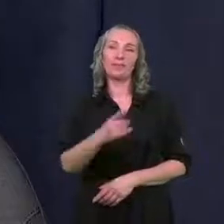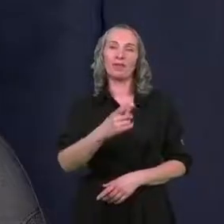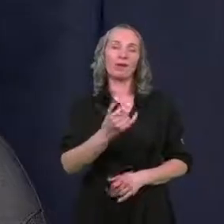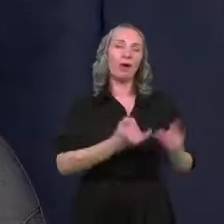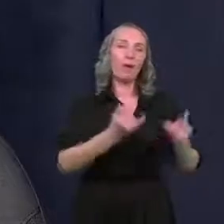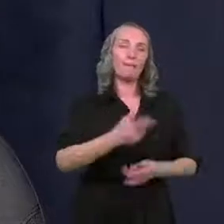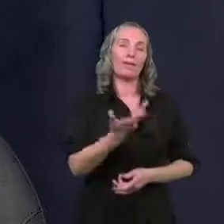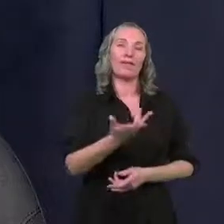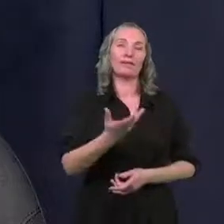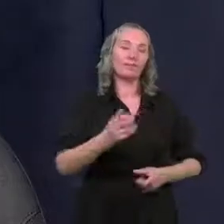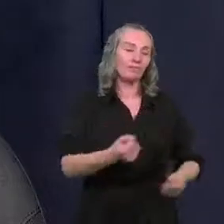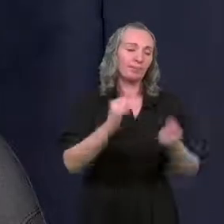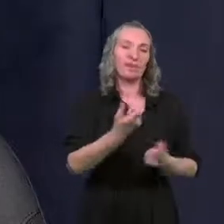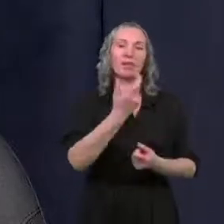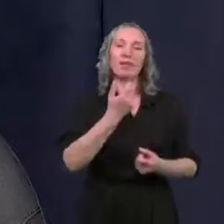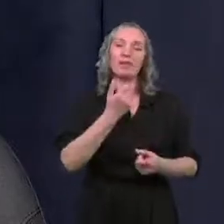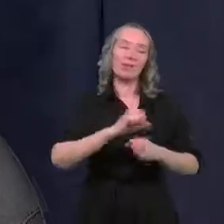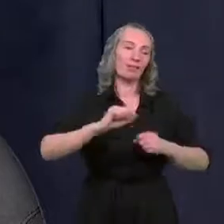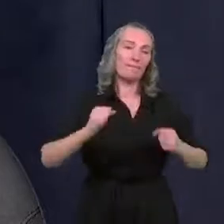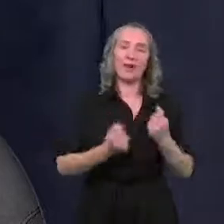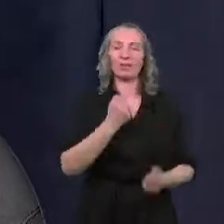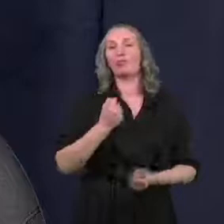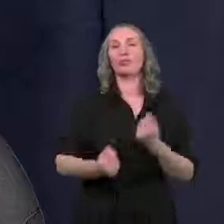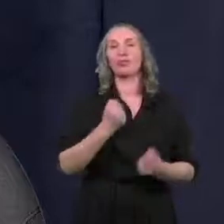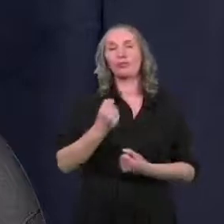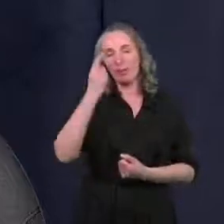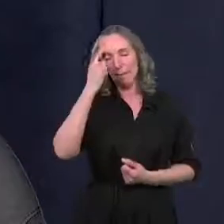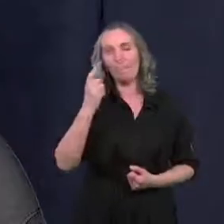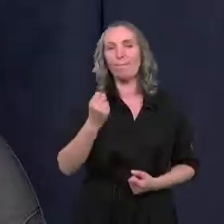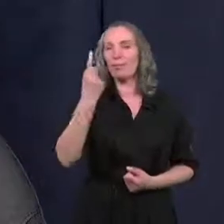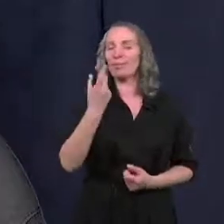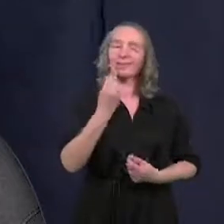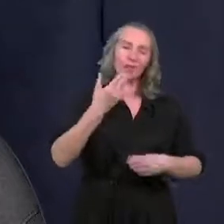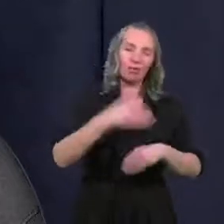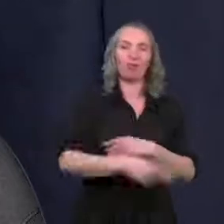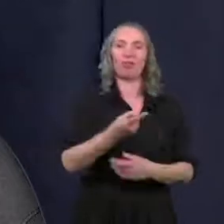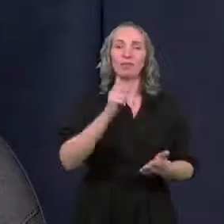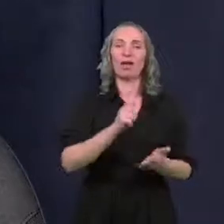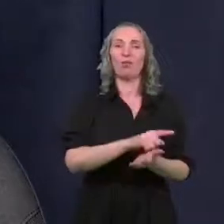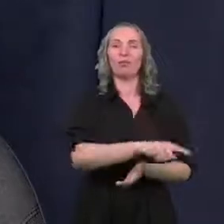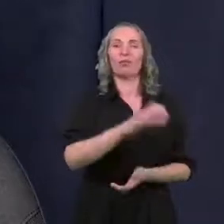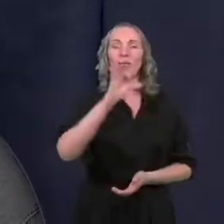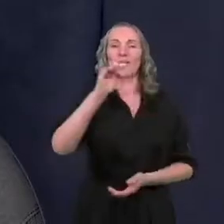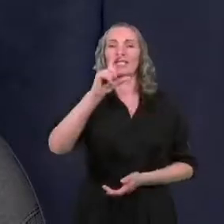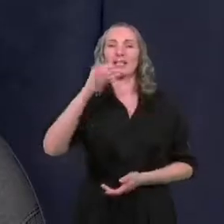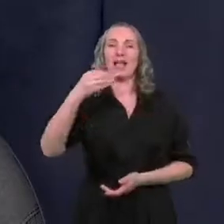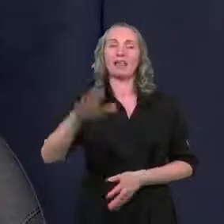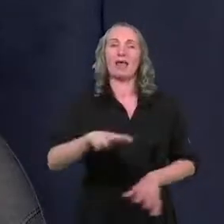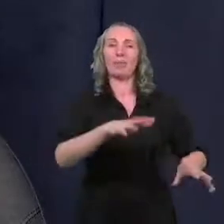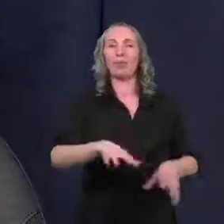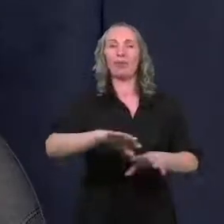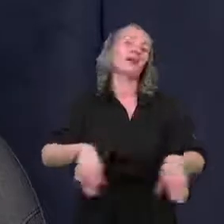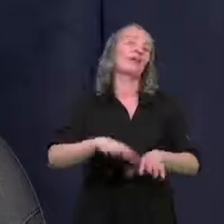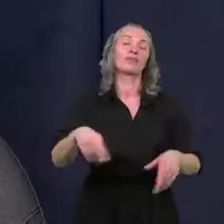operacyjnie przedsięwzięć. po prostu bardzo trudna, więc pomysł taki nie do końca udany i dlatego też musimy znaleźć